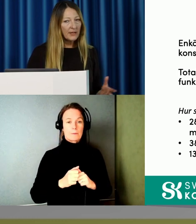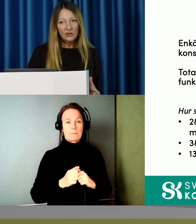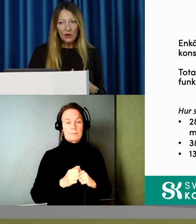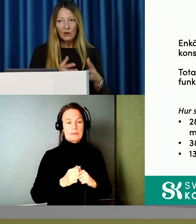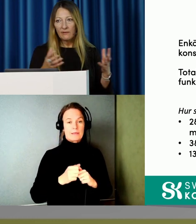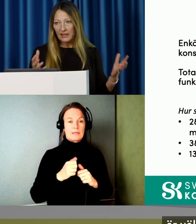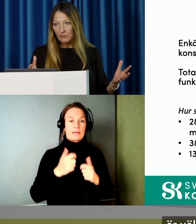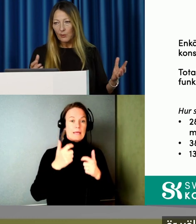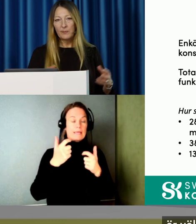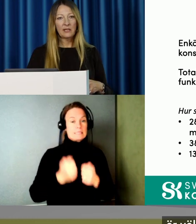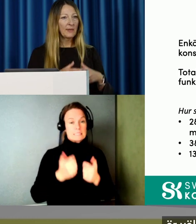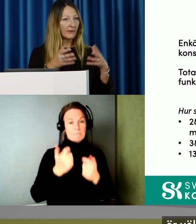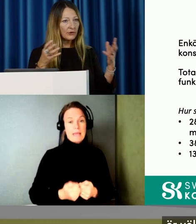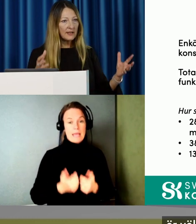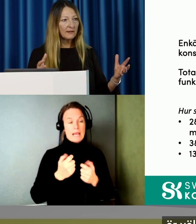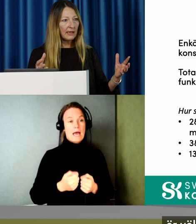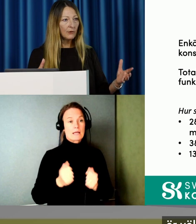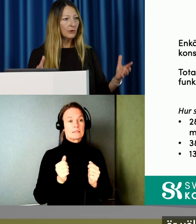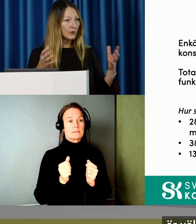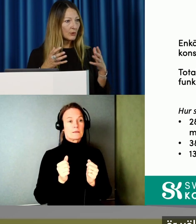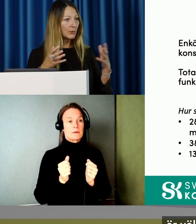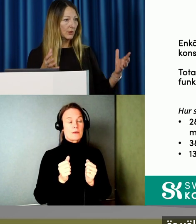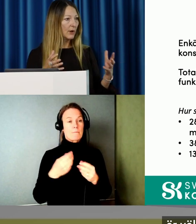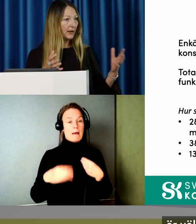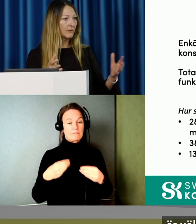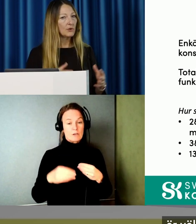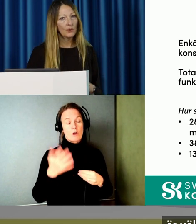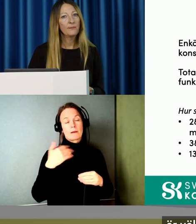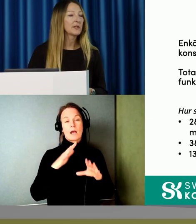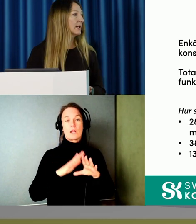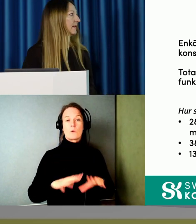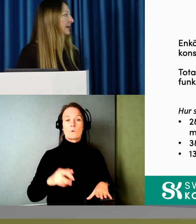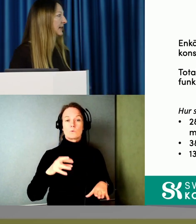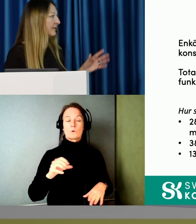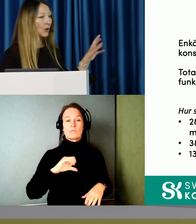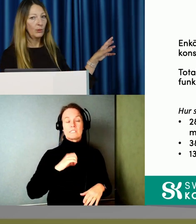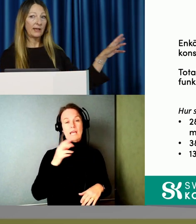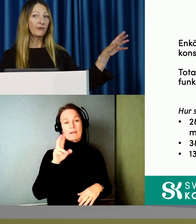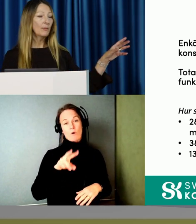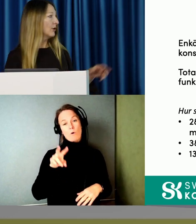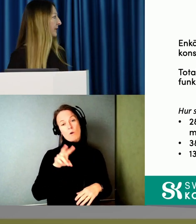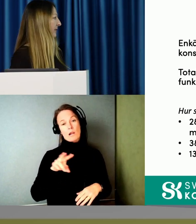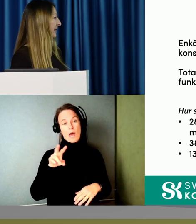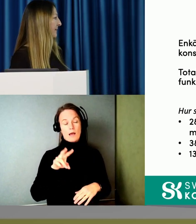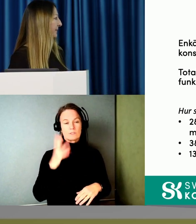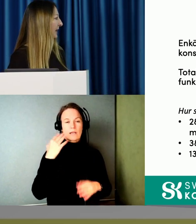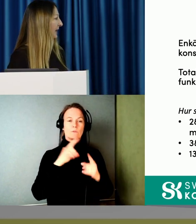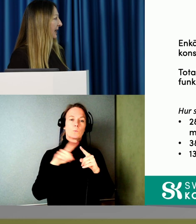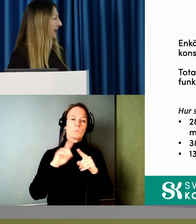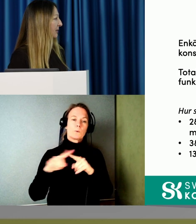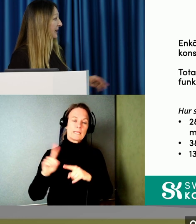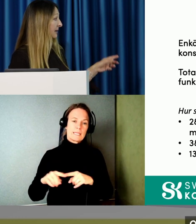Inspelat material är väldigt poppis. Så att man kan få titta i lugn och ro själv och så. Så att det kan vara olika format där.